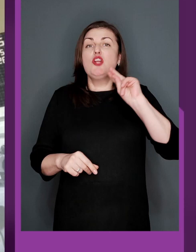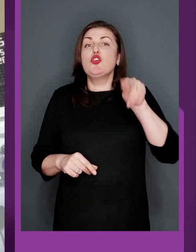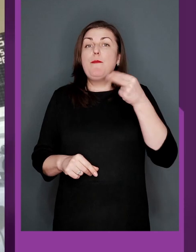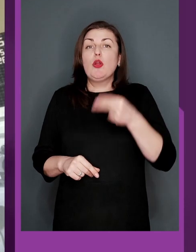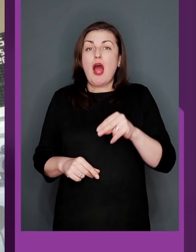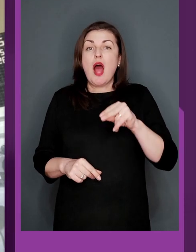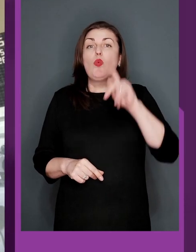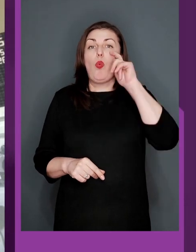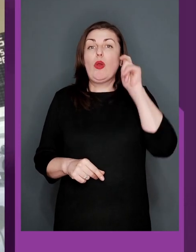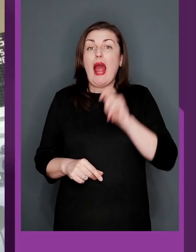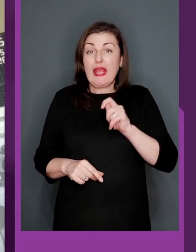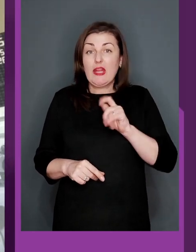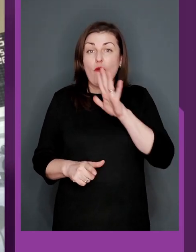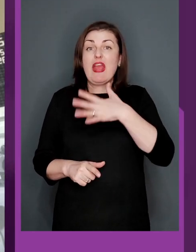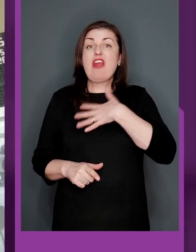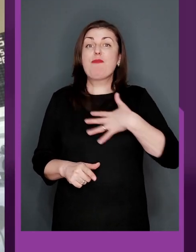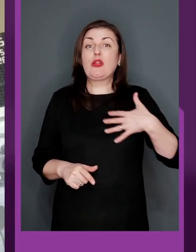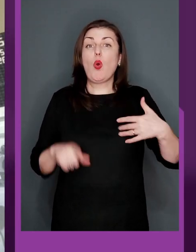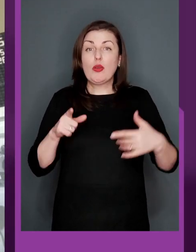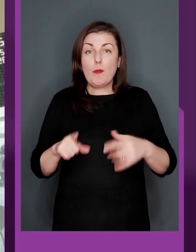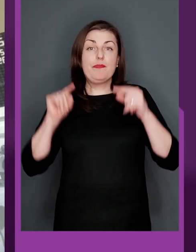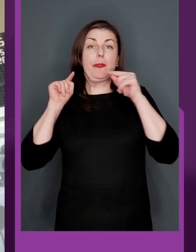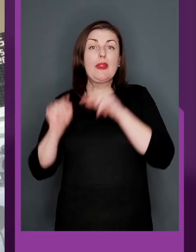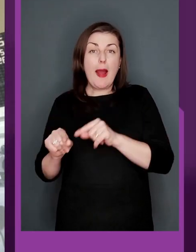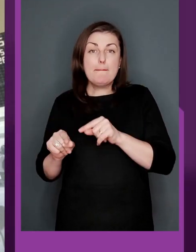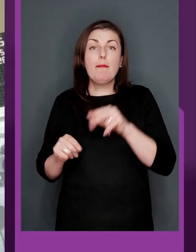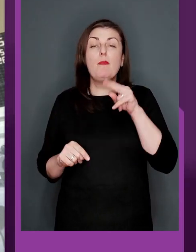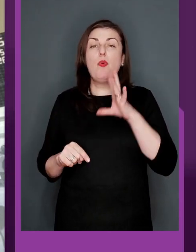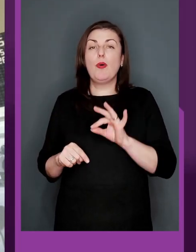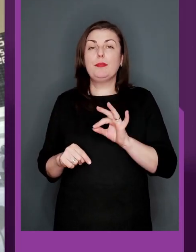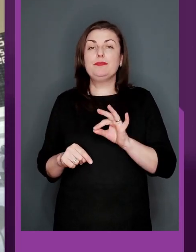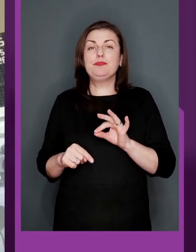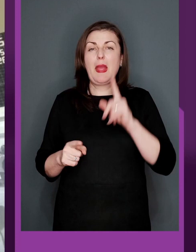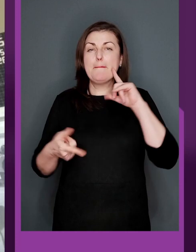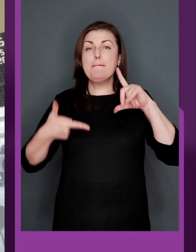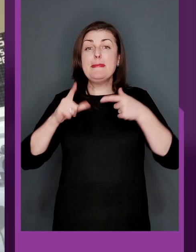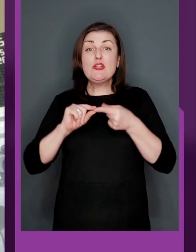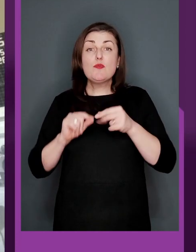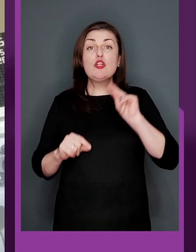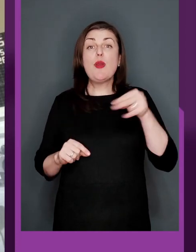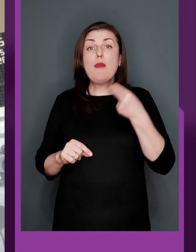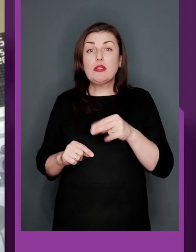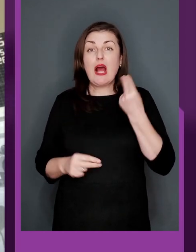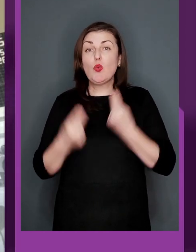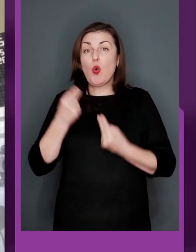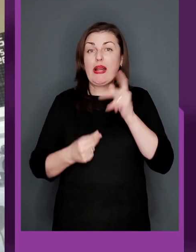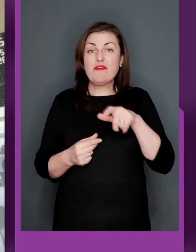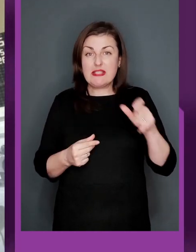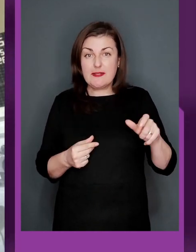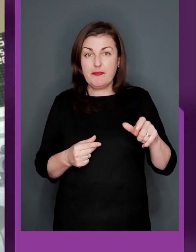України в Євпаторію, там по підсумках Чемпіонату гравці